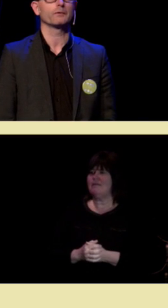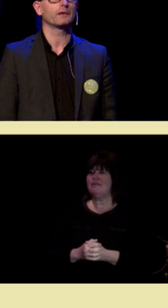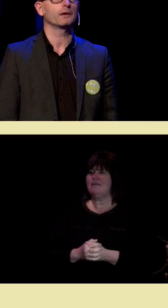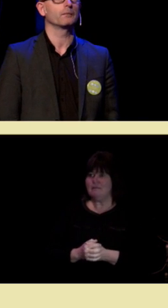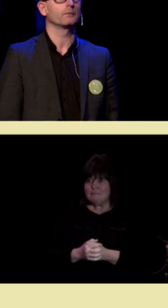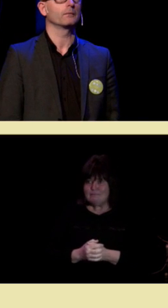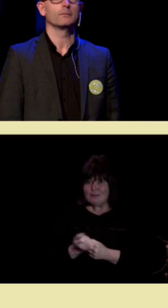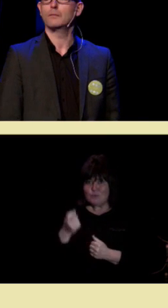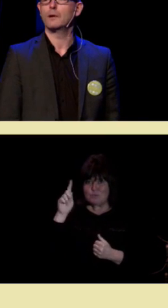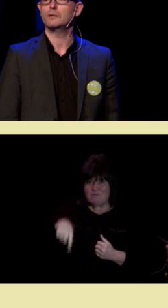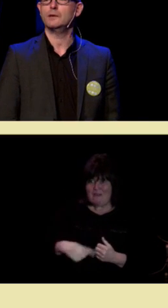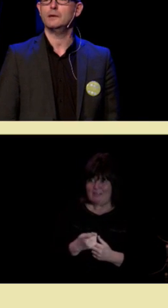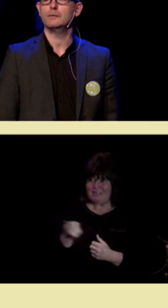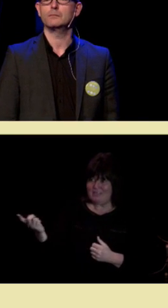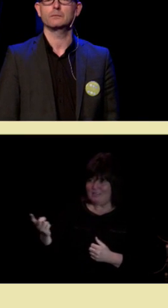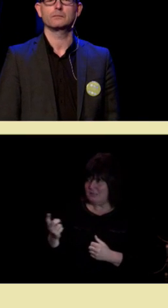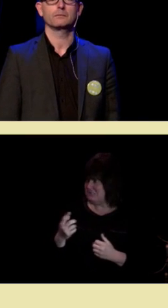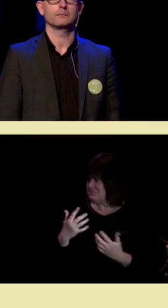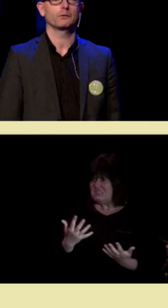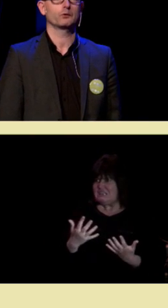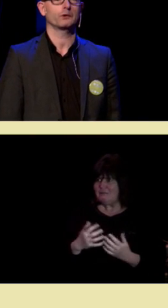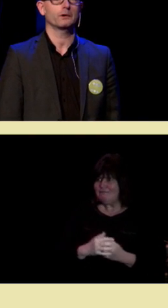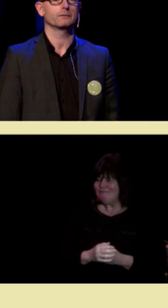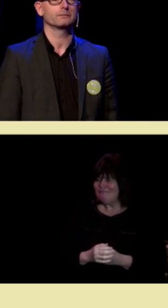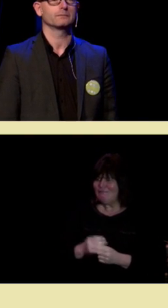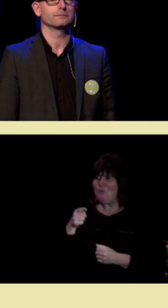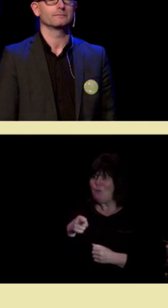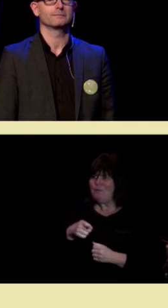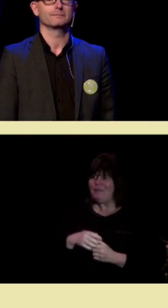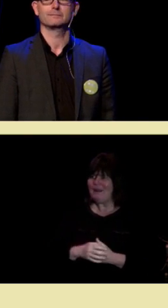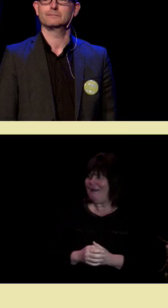Noen som vet det? Ti? Hundre?